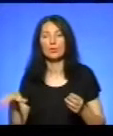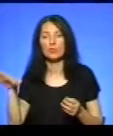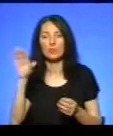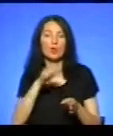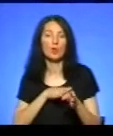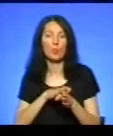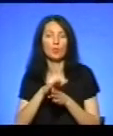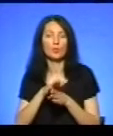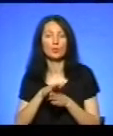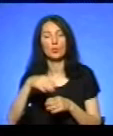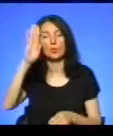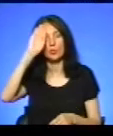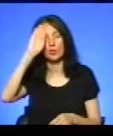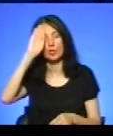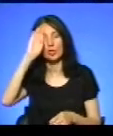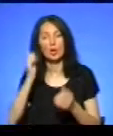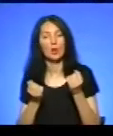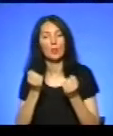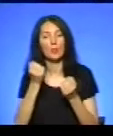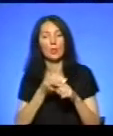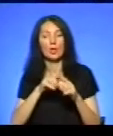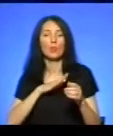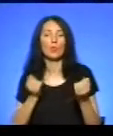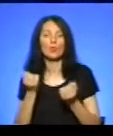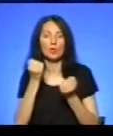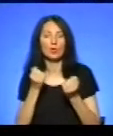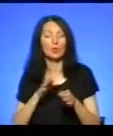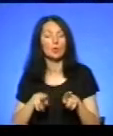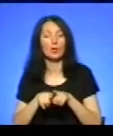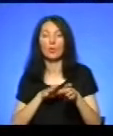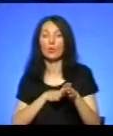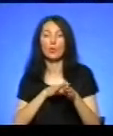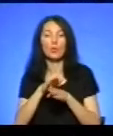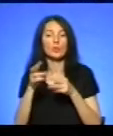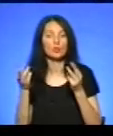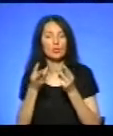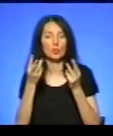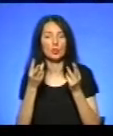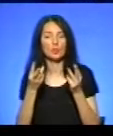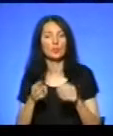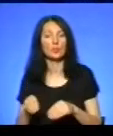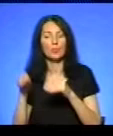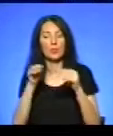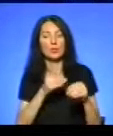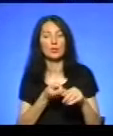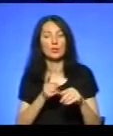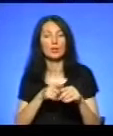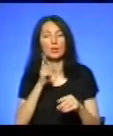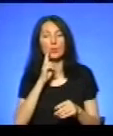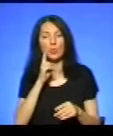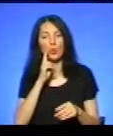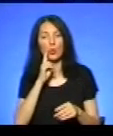пілот, який був здоров'ям, так само згорів повністю. Перевозили якісь ціганети,